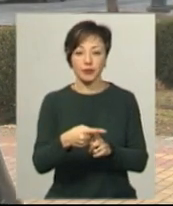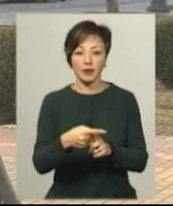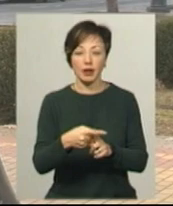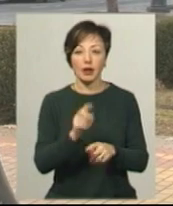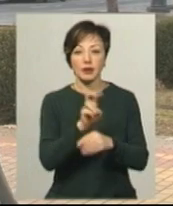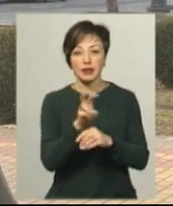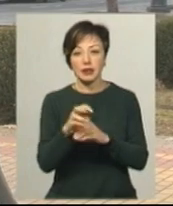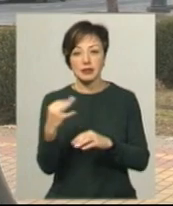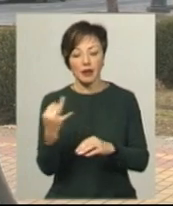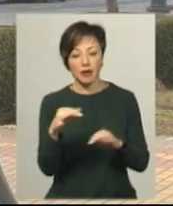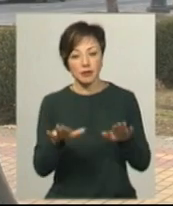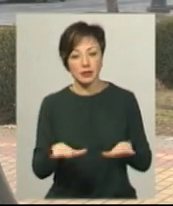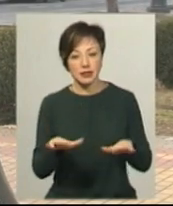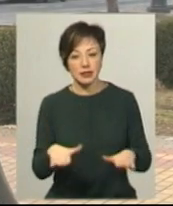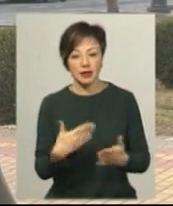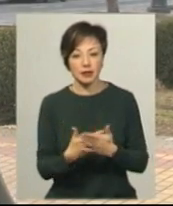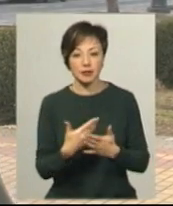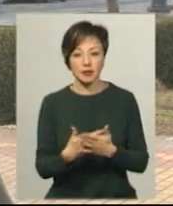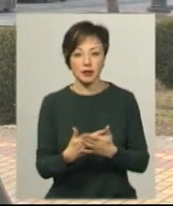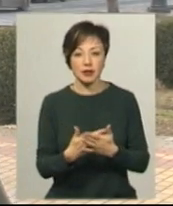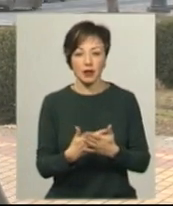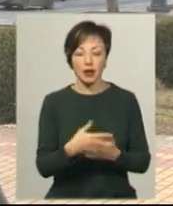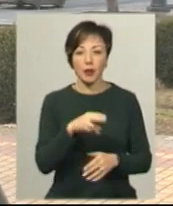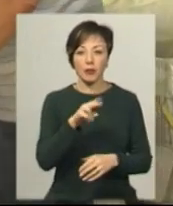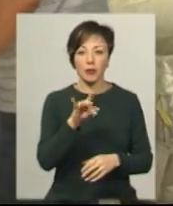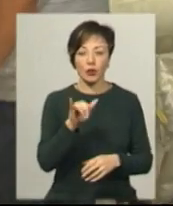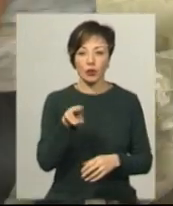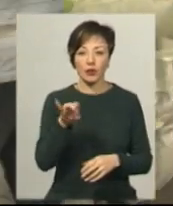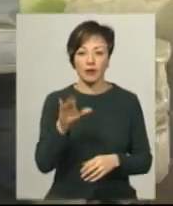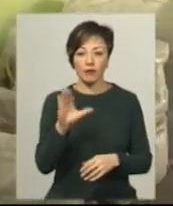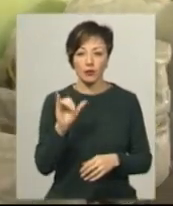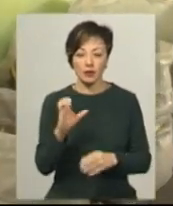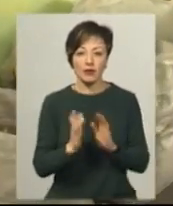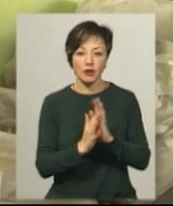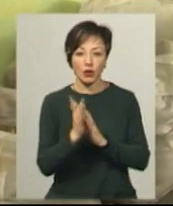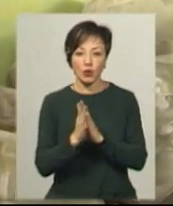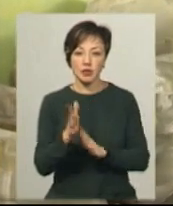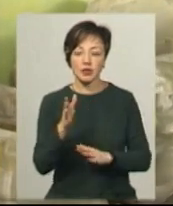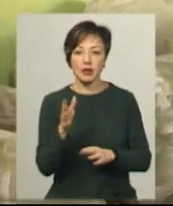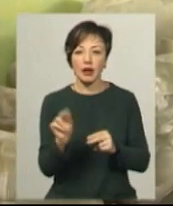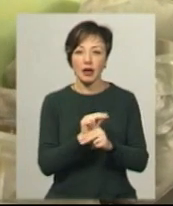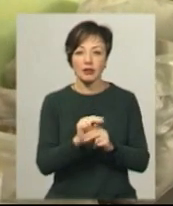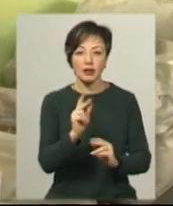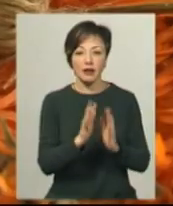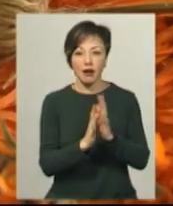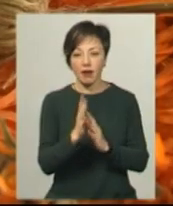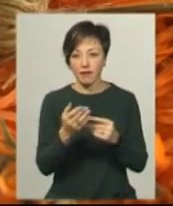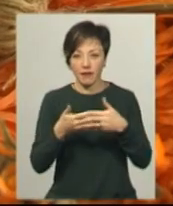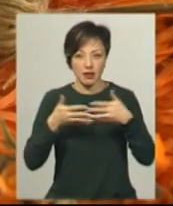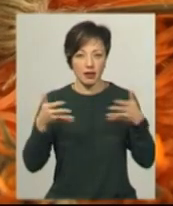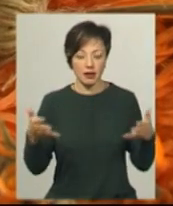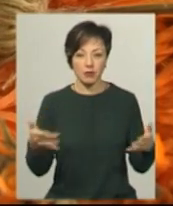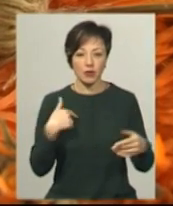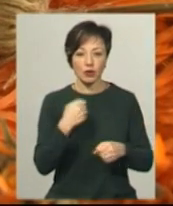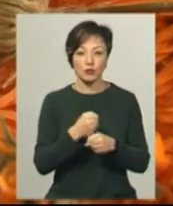цікаві місця. Як от до пана Миколи Продавуса, який там вирощує лікарські трави, дуже велике підприємство. І ми з